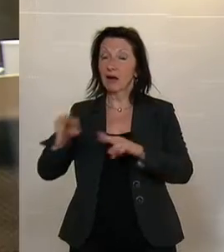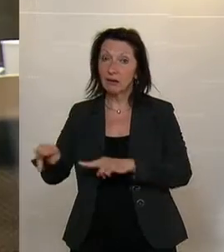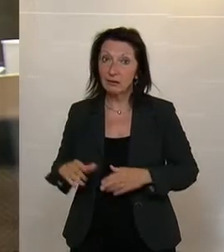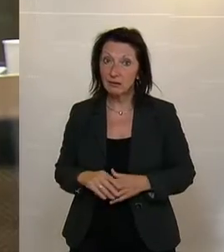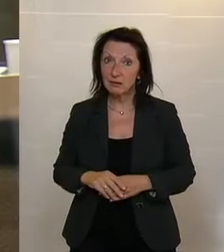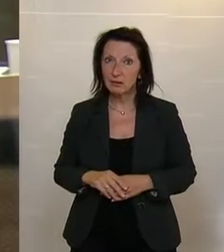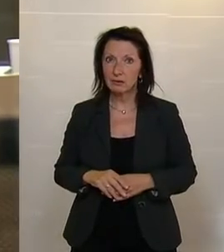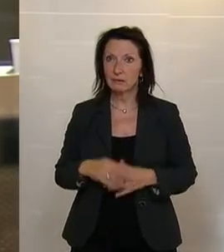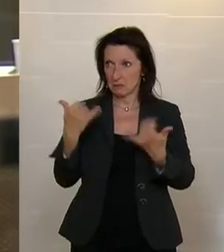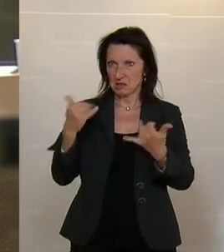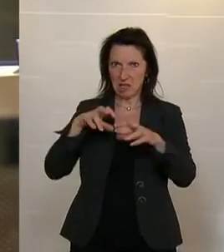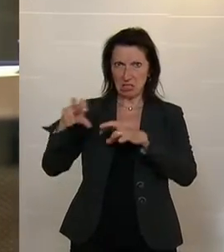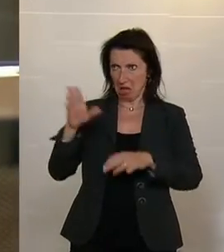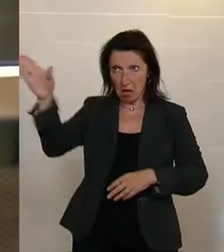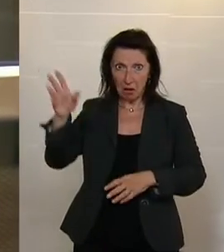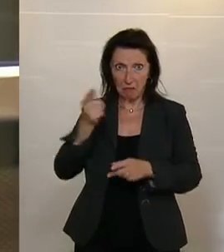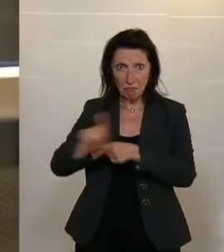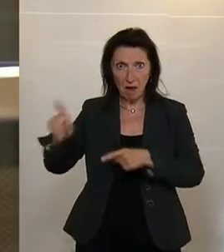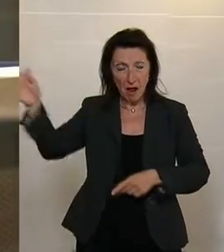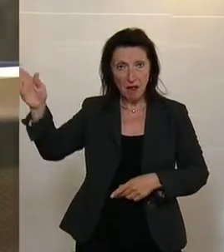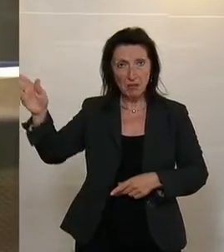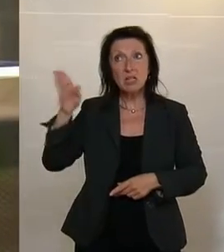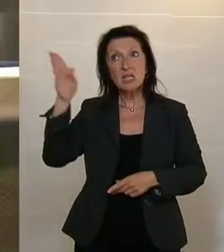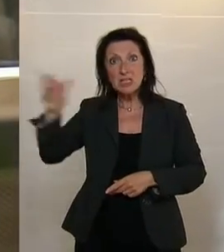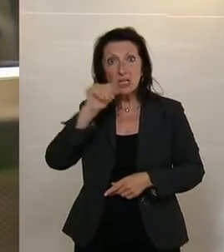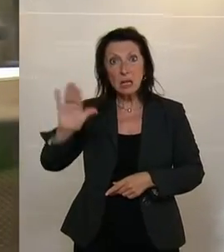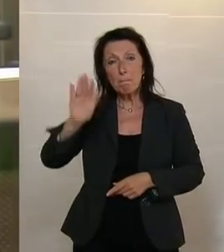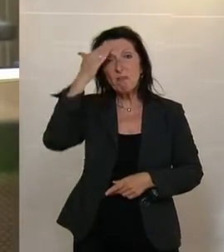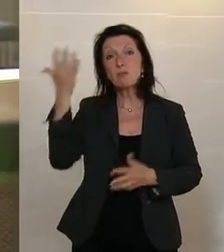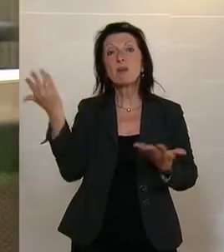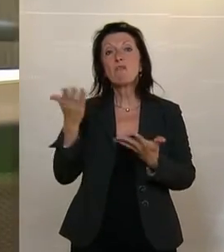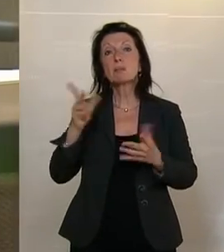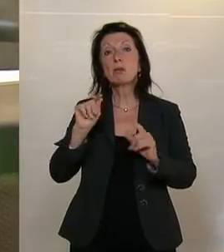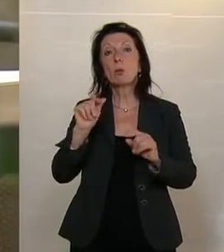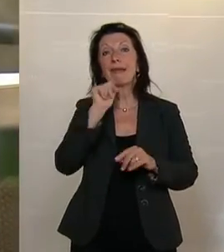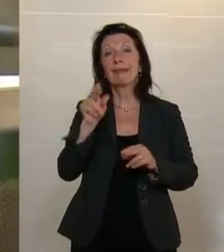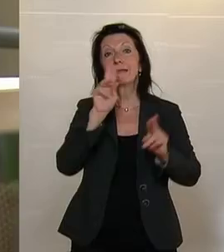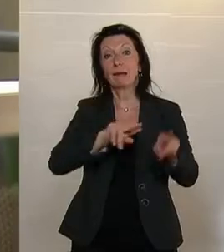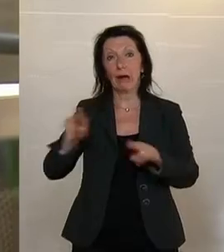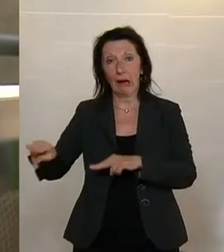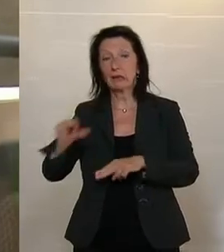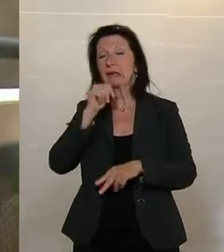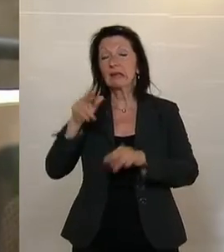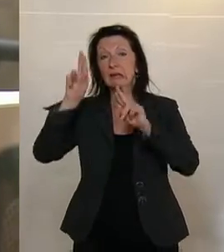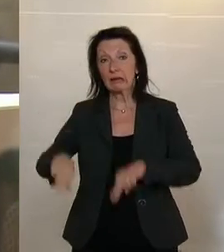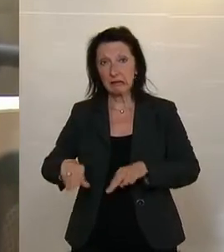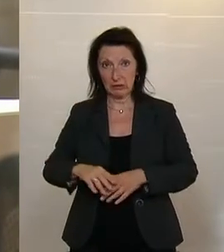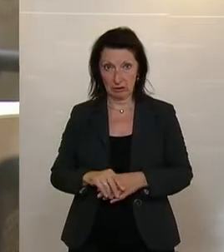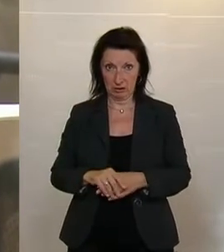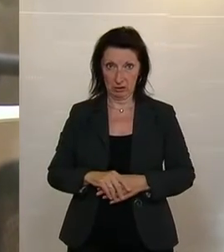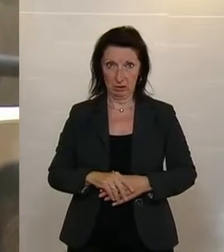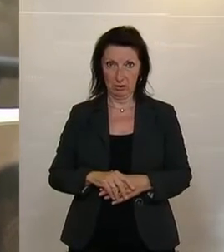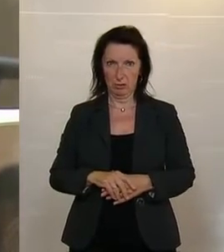was der jetzigen Regierung fehlt. Das Unrechtbewusstsein. Und das ist ein... Das ist ein Wahnsinn.